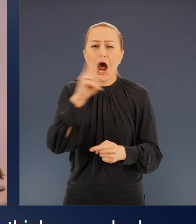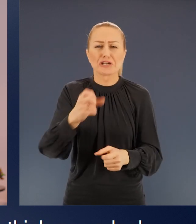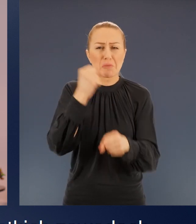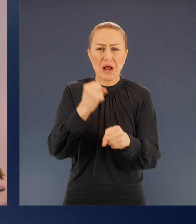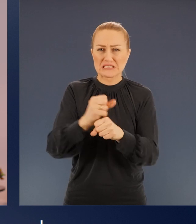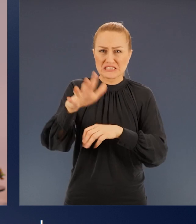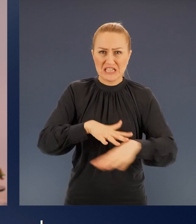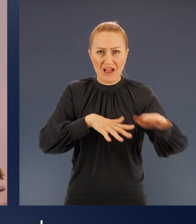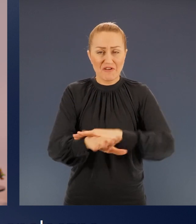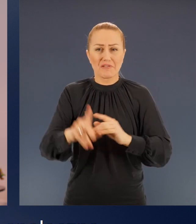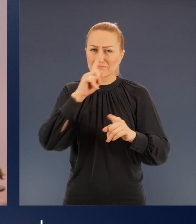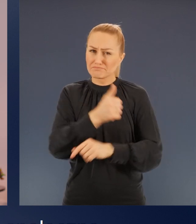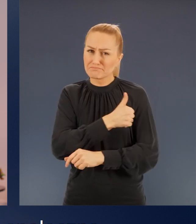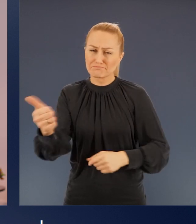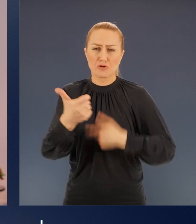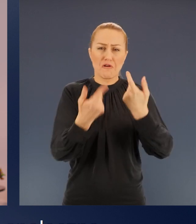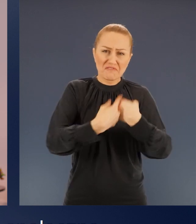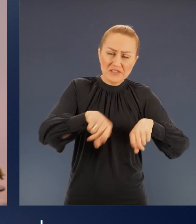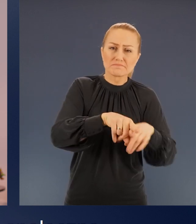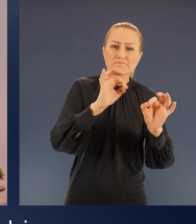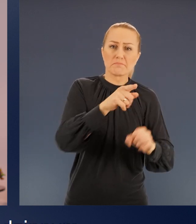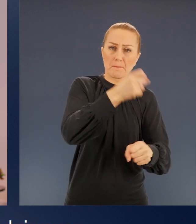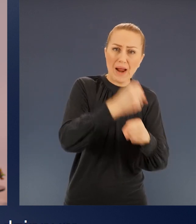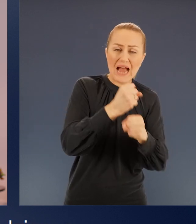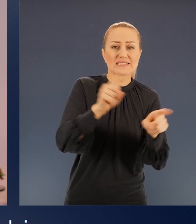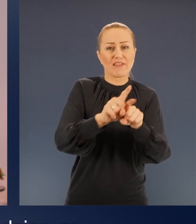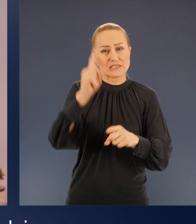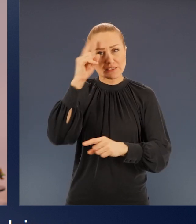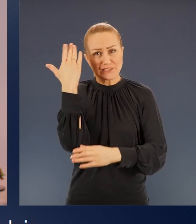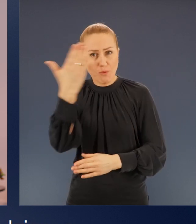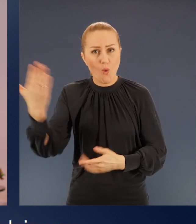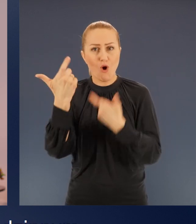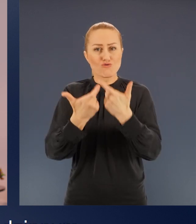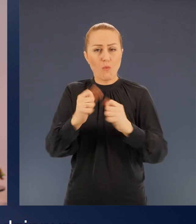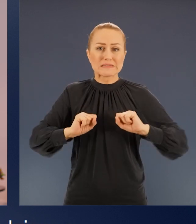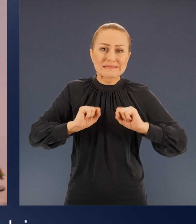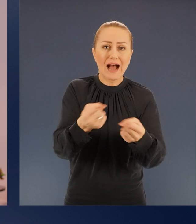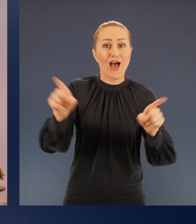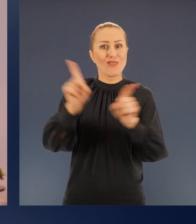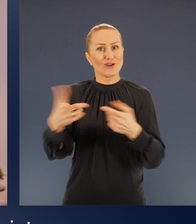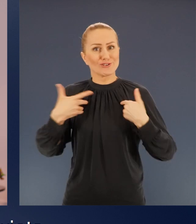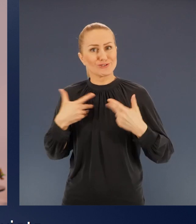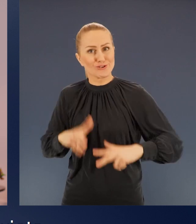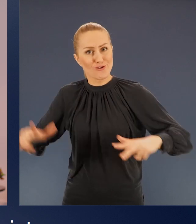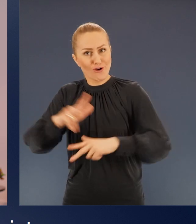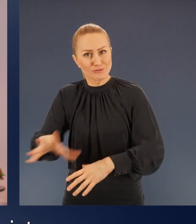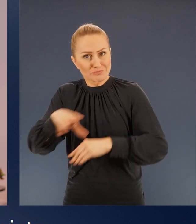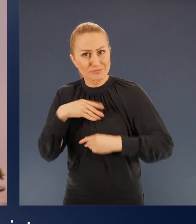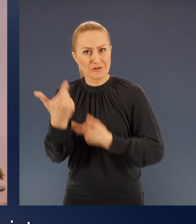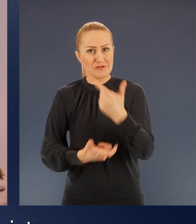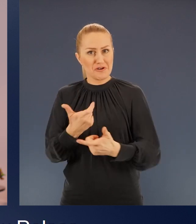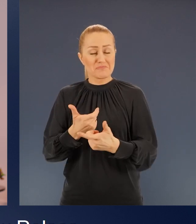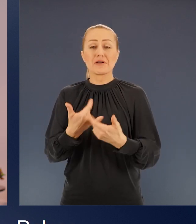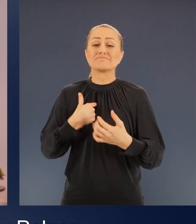zawodach. Z powodzeniem łączą pracę i społeczne zaangażowanie z życiem rodzinnym. Z okazji dzisiejszego